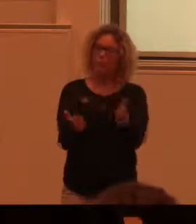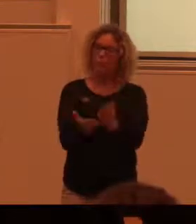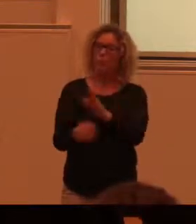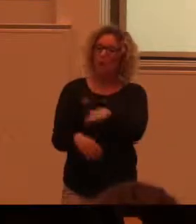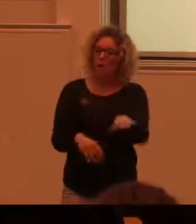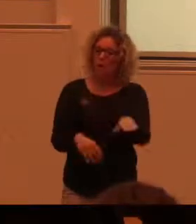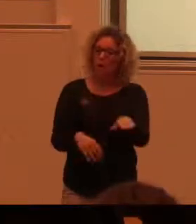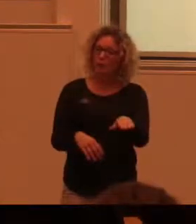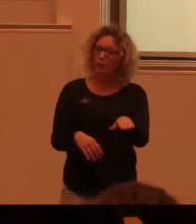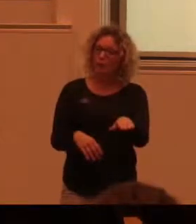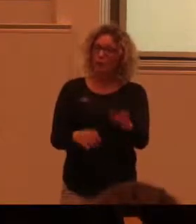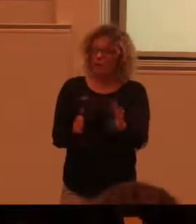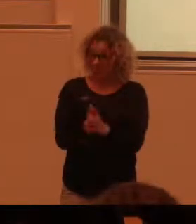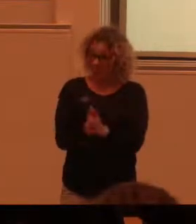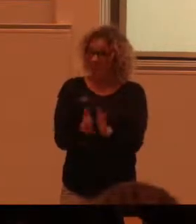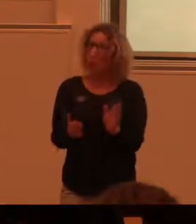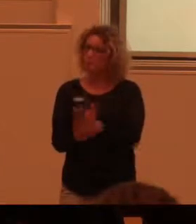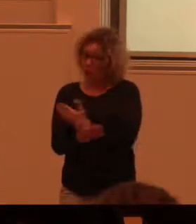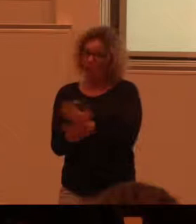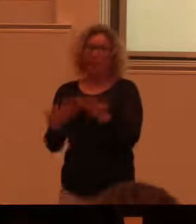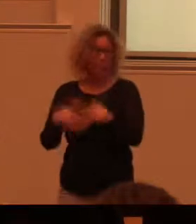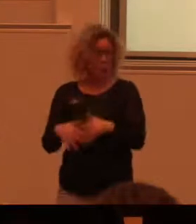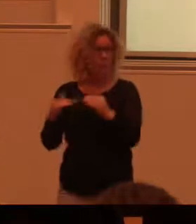med och utan funktionsnedsättningar.